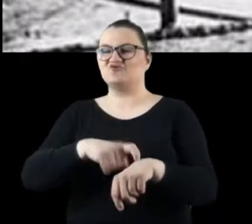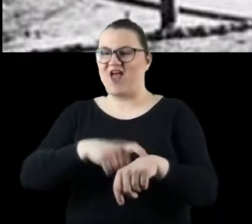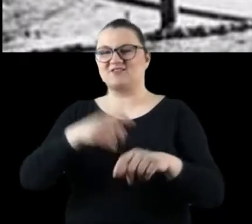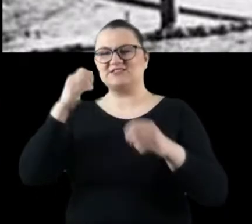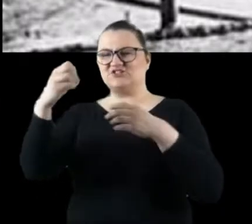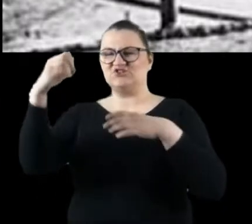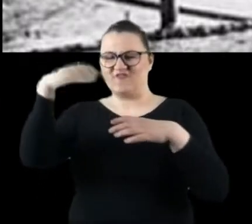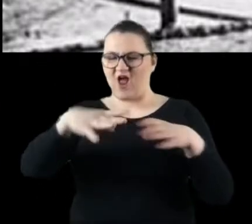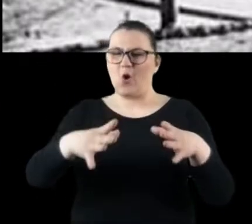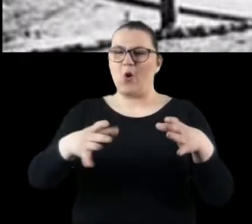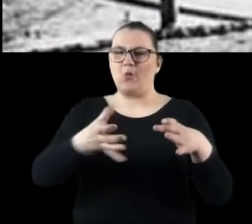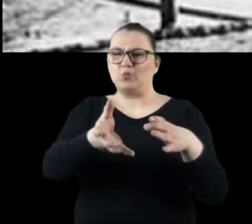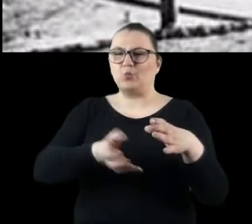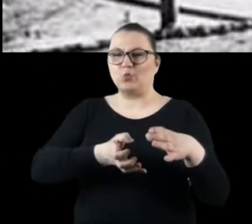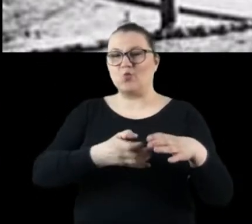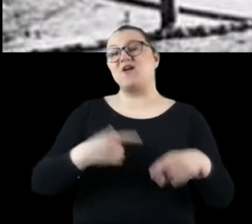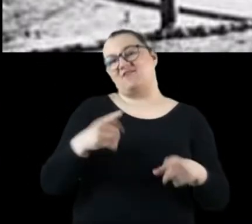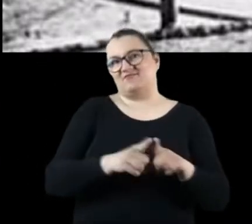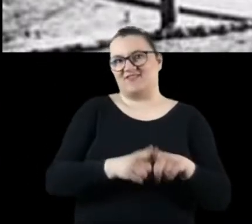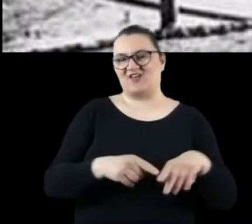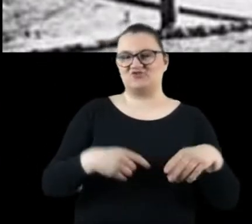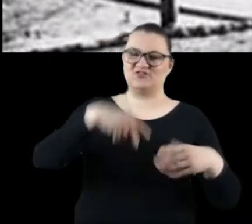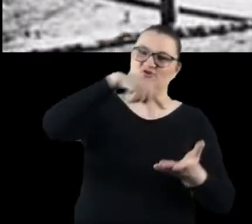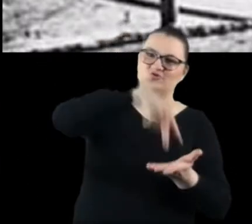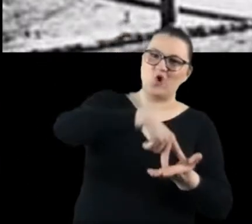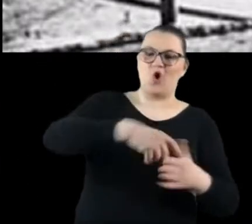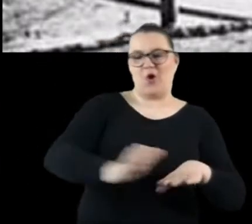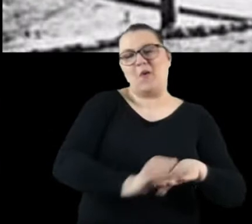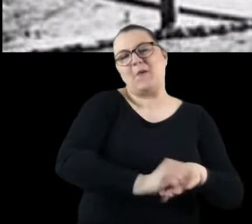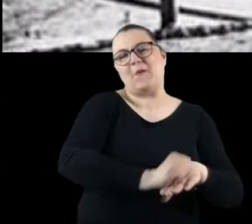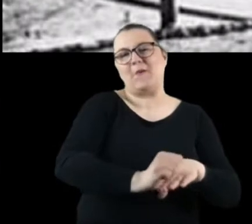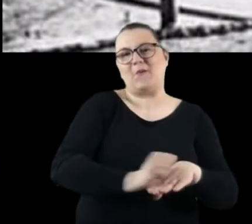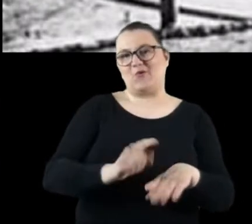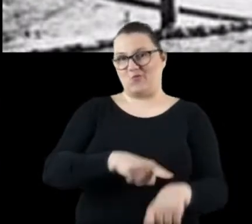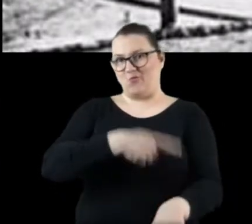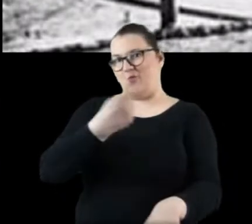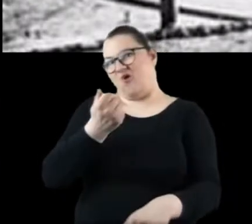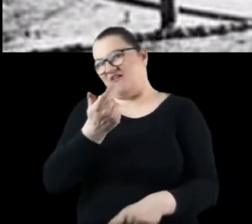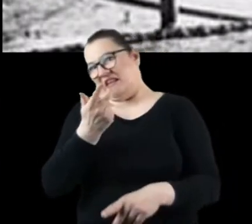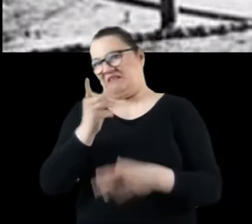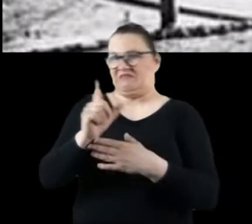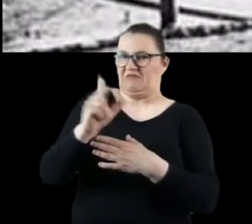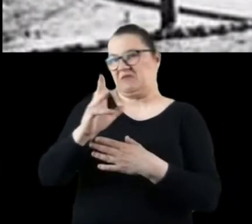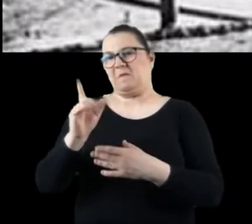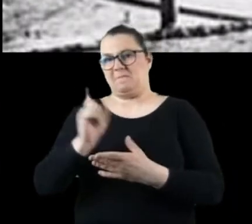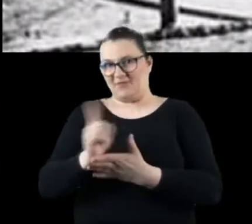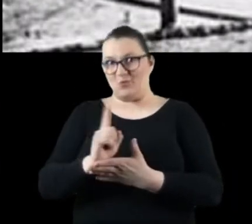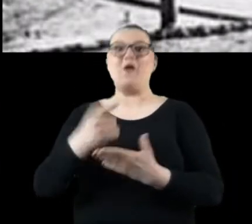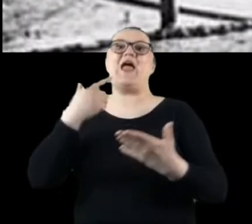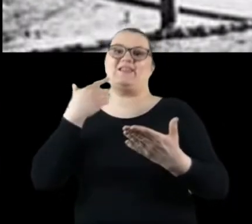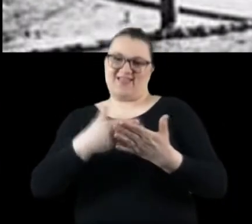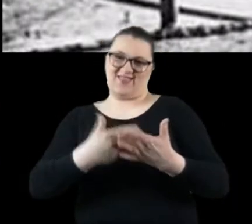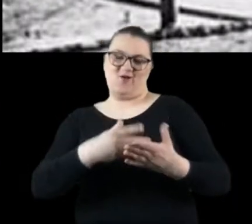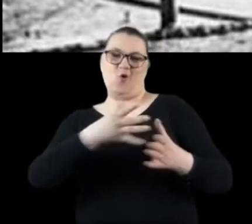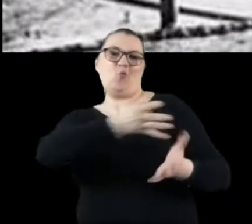Korzystając z takiej usługi musimy jednak te parę, paręnaście minut postać. I takim sposobem taka postać